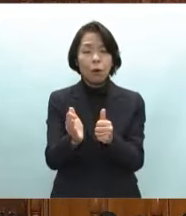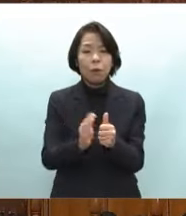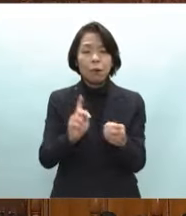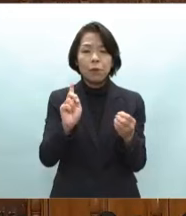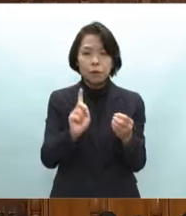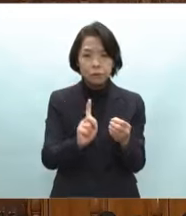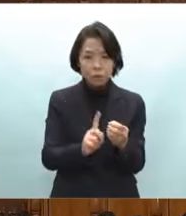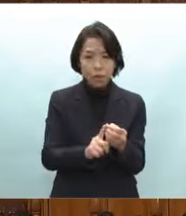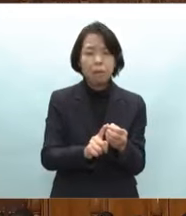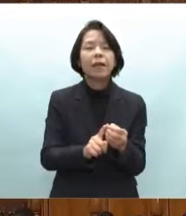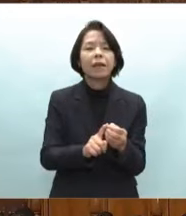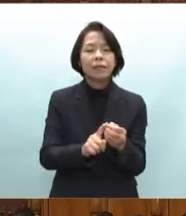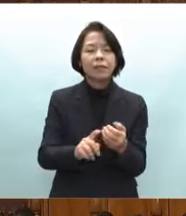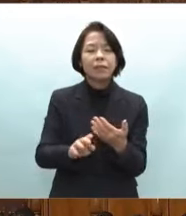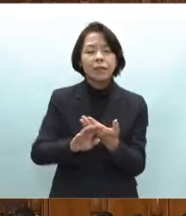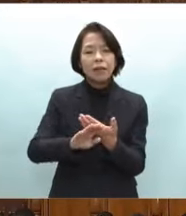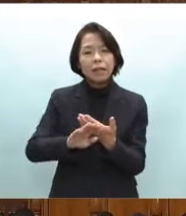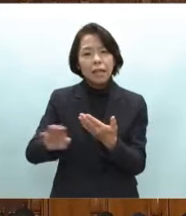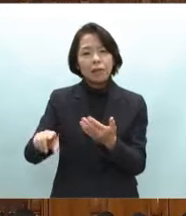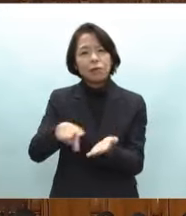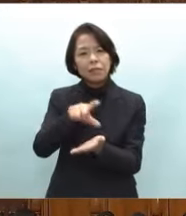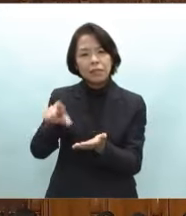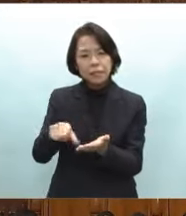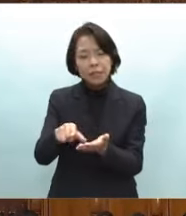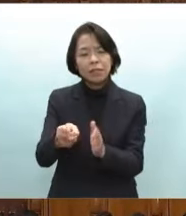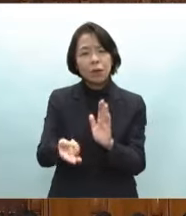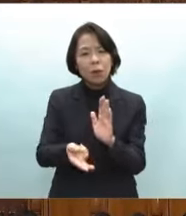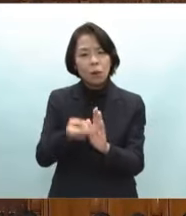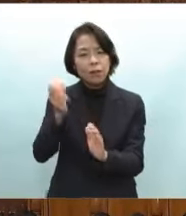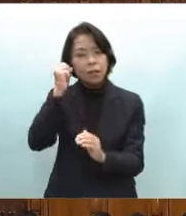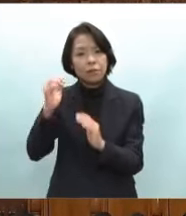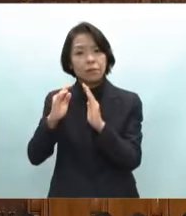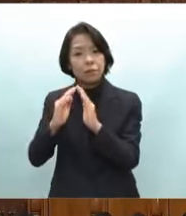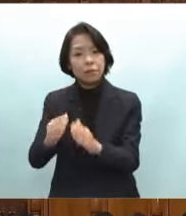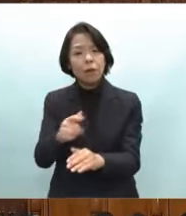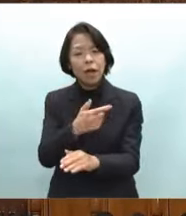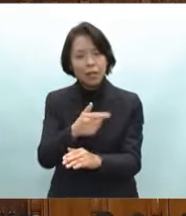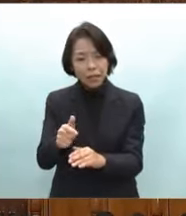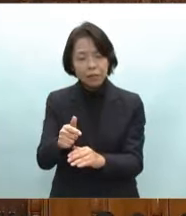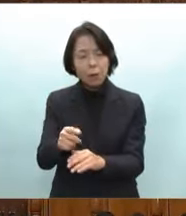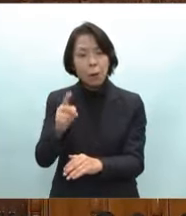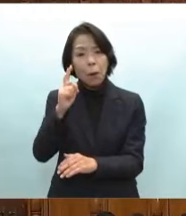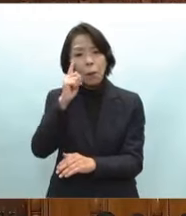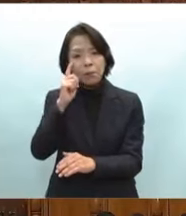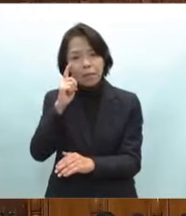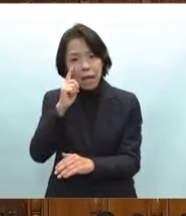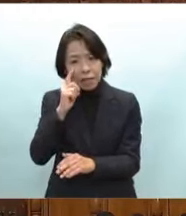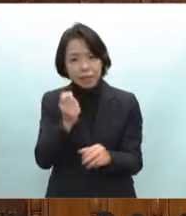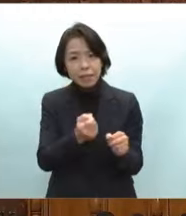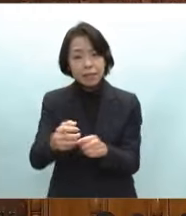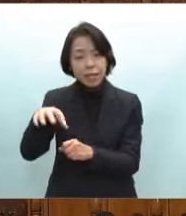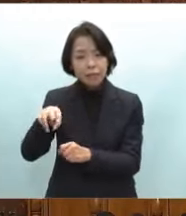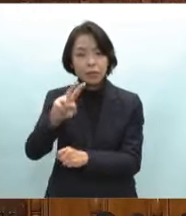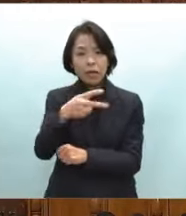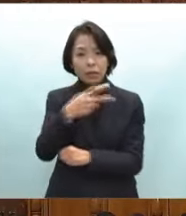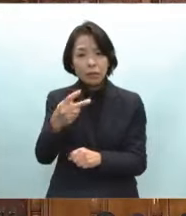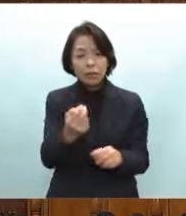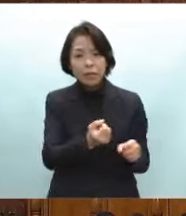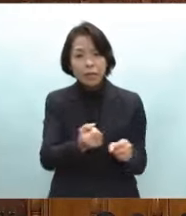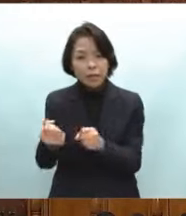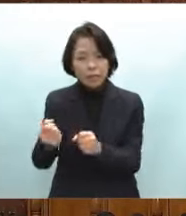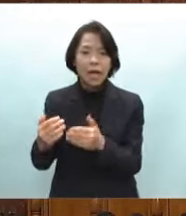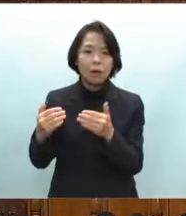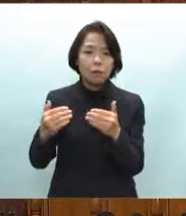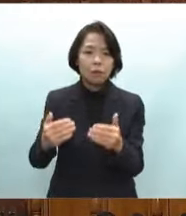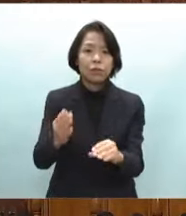外の環境の整ったホテル旅館などいわゆるみなし避難所への2次避難等を進めておられます